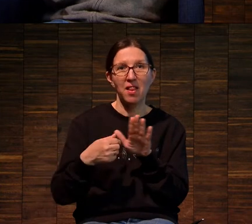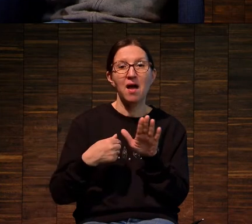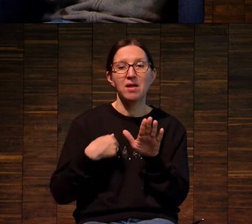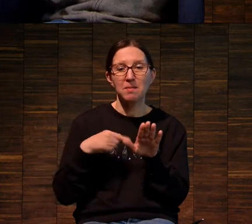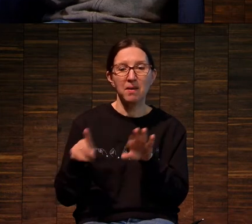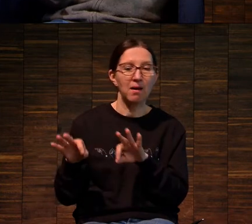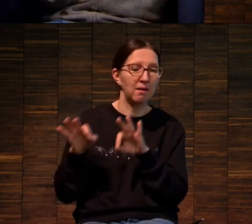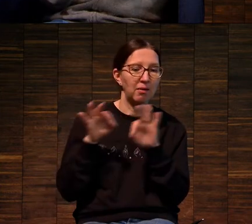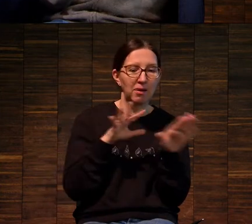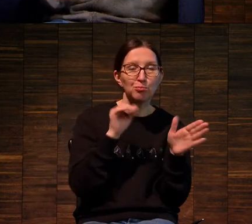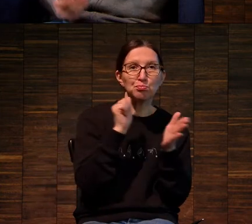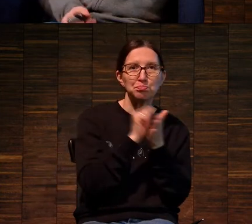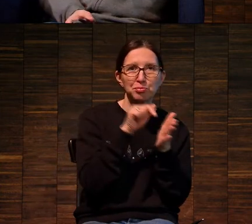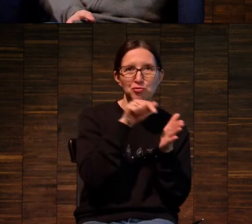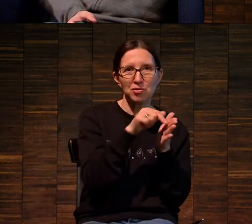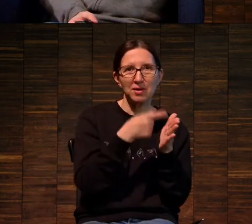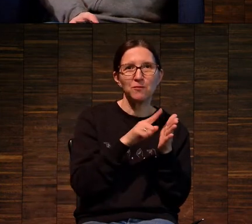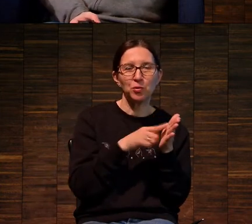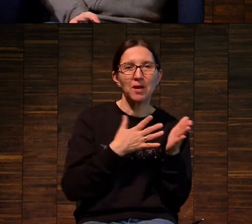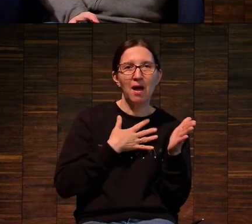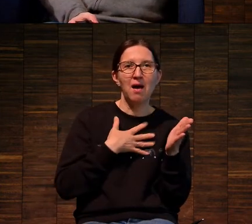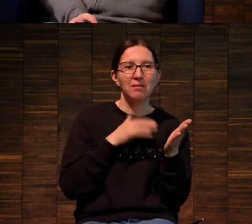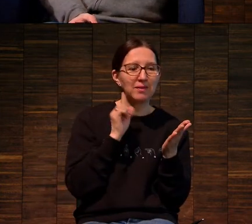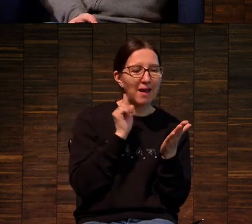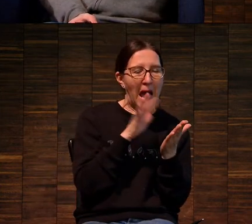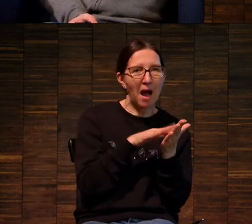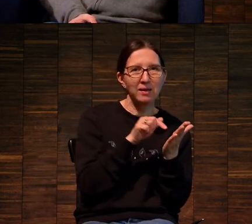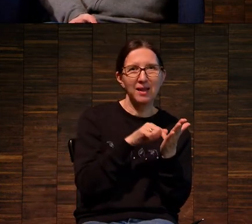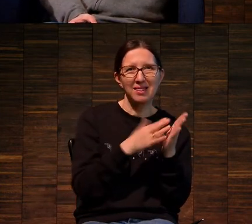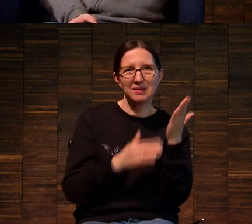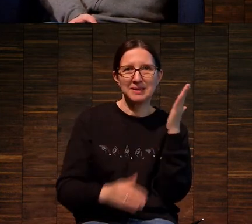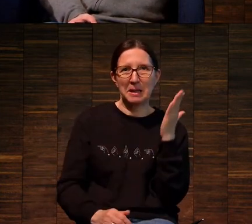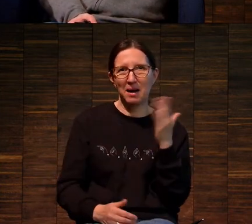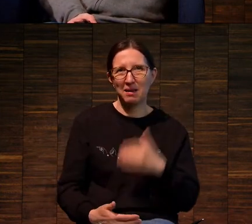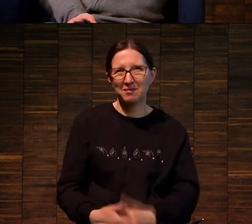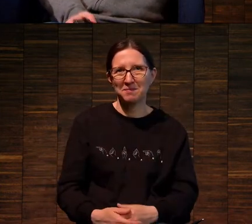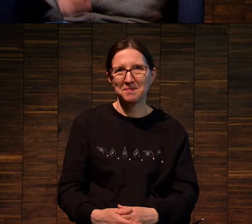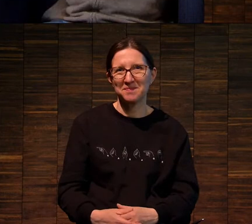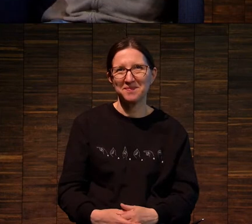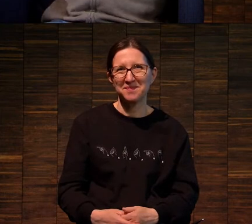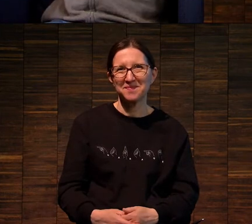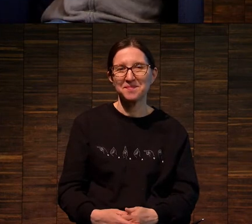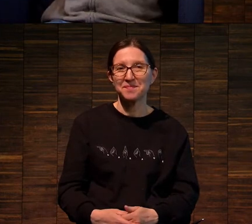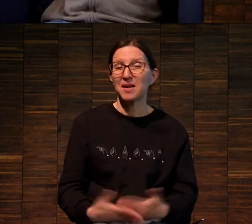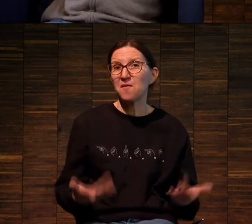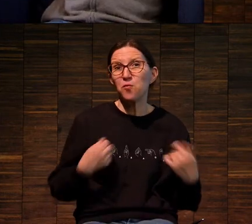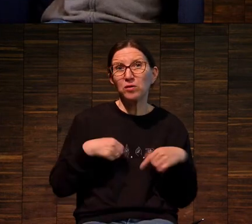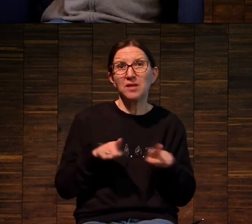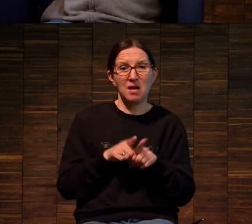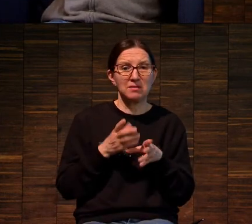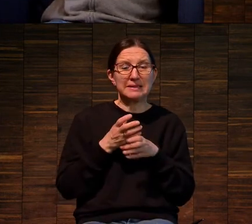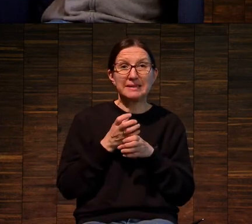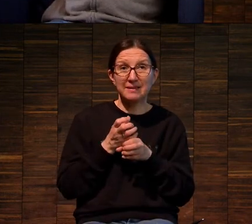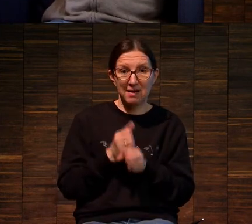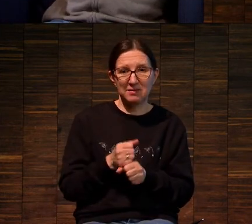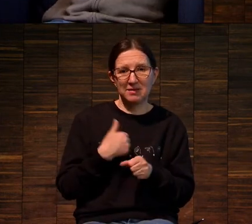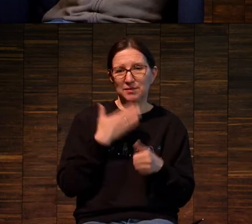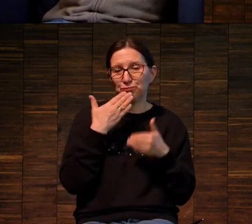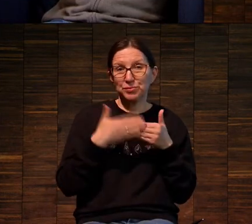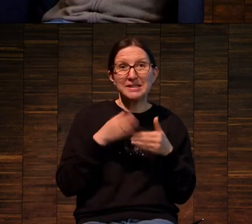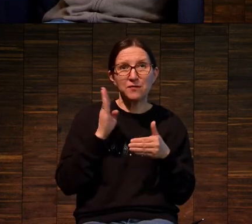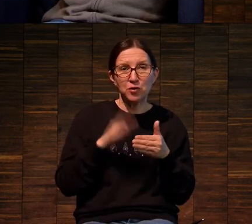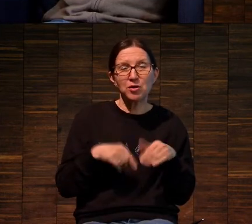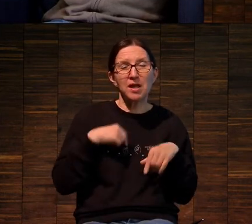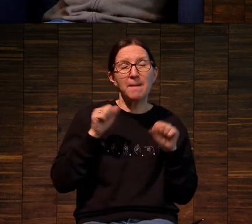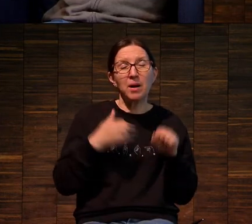дыхание на зеркале. Вот. Ну, наверное, я так вот вкратце буду завершать, потому